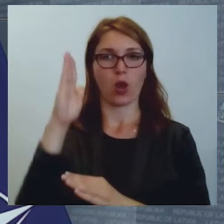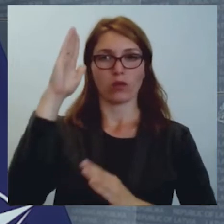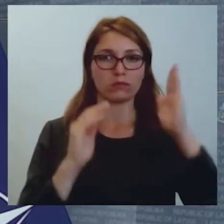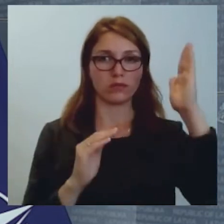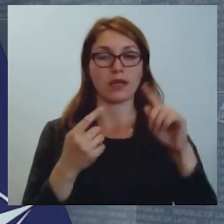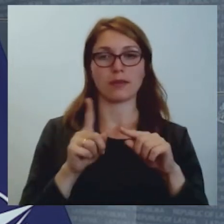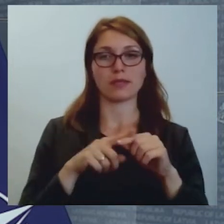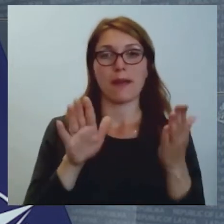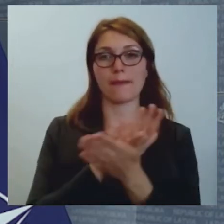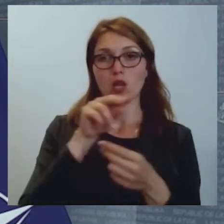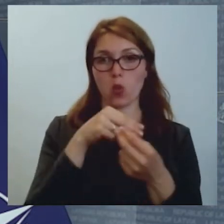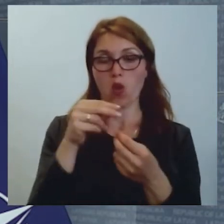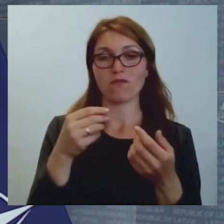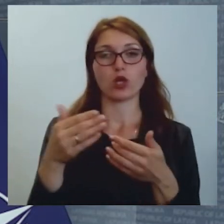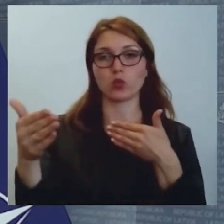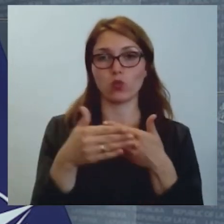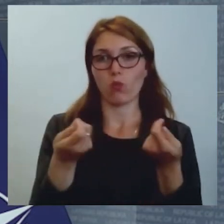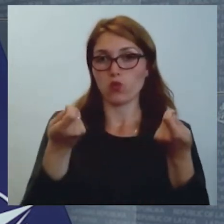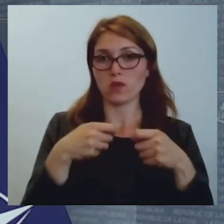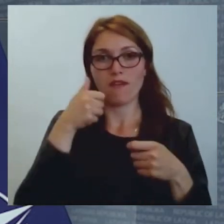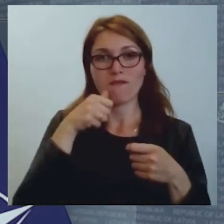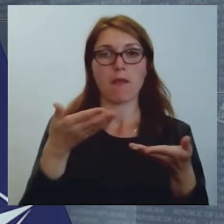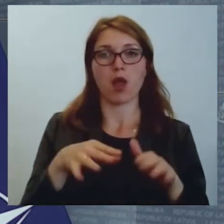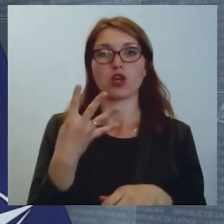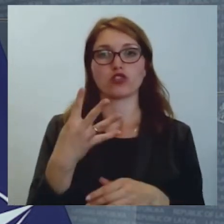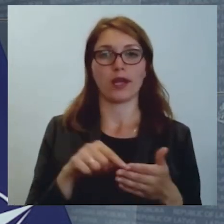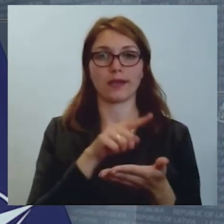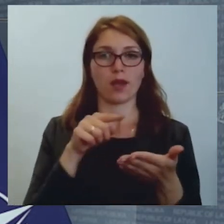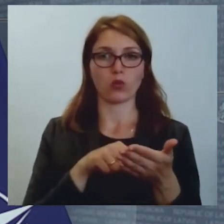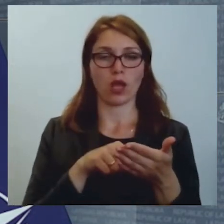jo mums presa konferences to esi izskaņāja, tā kā mums ir palīdz šo četri jautājumi.